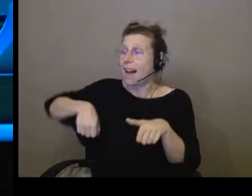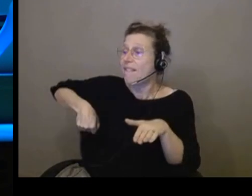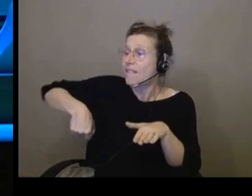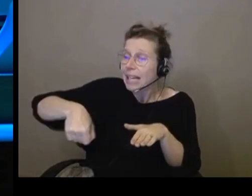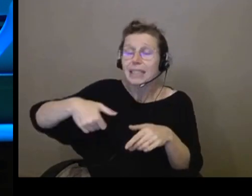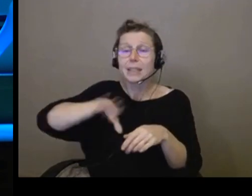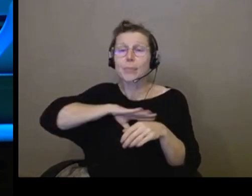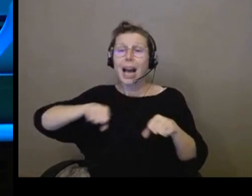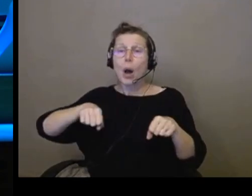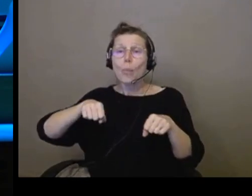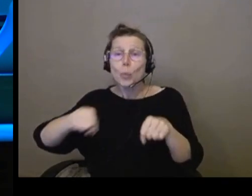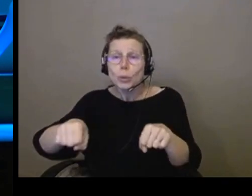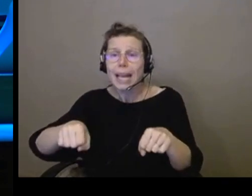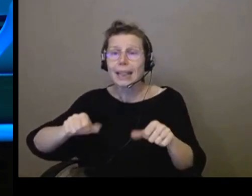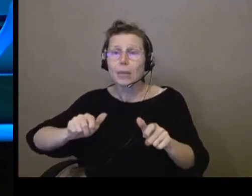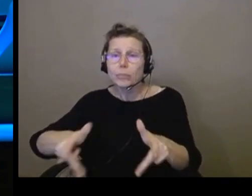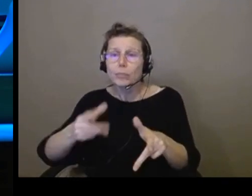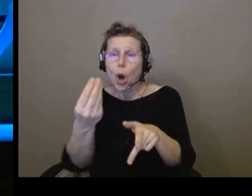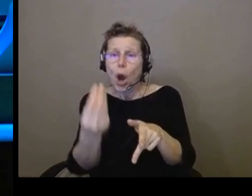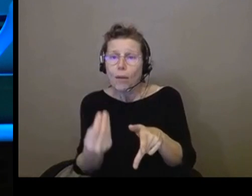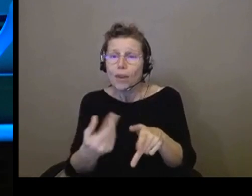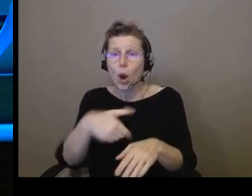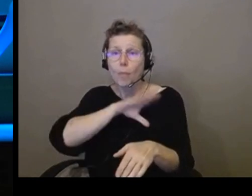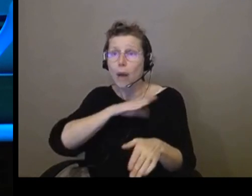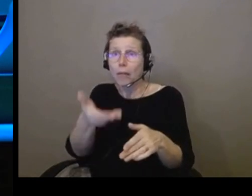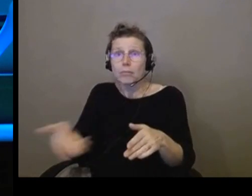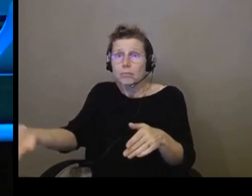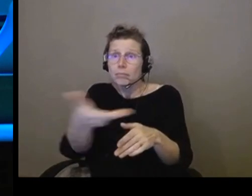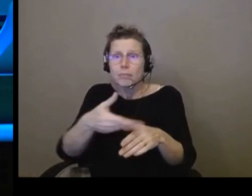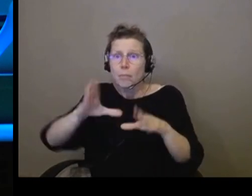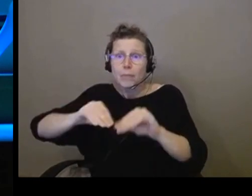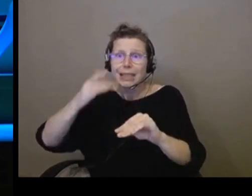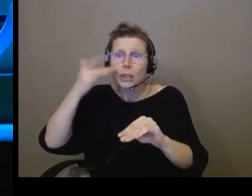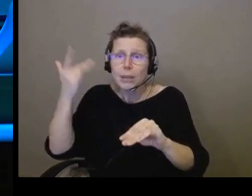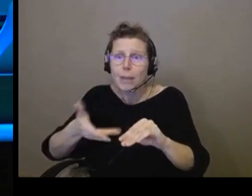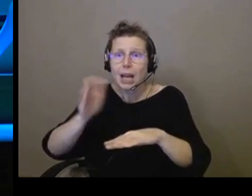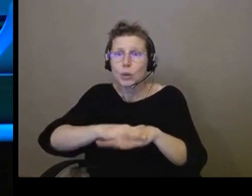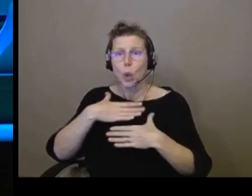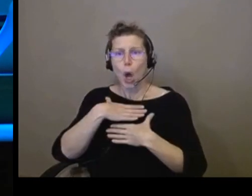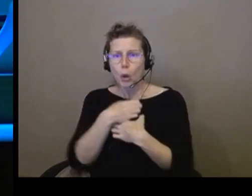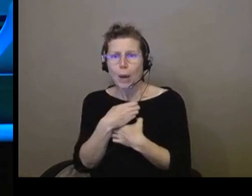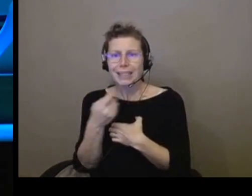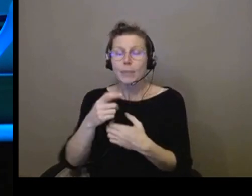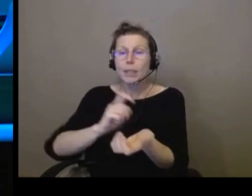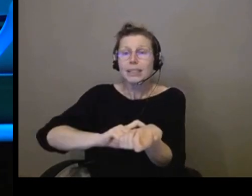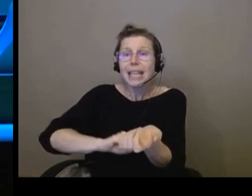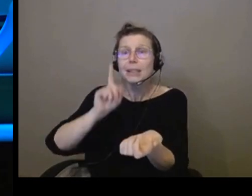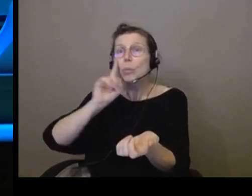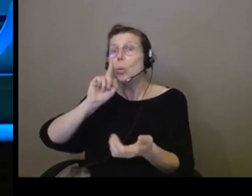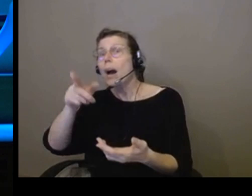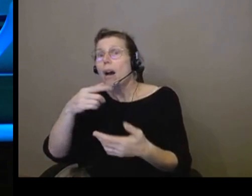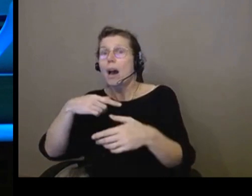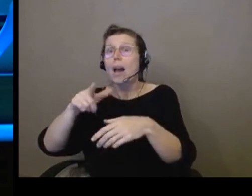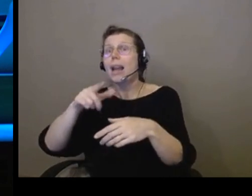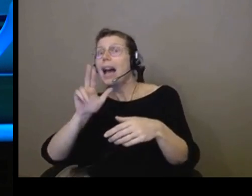parce qu'on ne connaît pas l'endroit et donc on est angoissé, on est un peu stressé parce qu'on a au bout un train à prendre et qu ne voudrait pas le rater ou qu'on a une réunion, comme